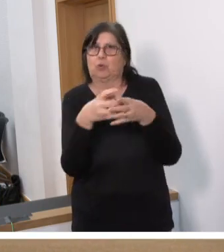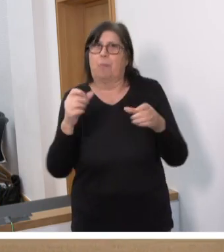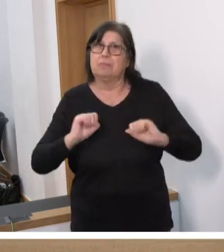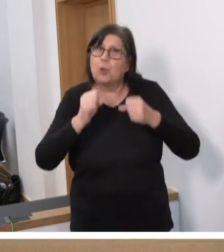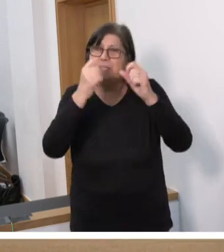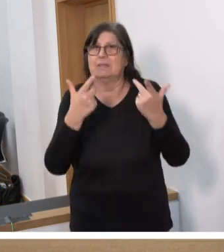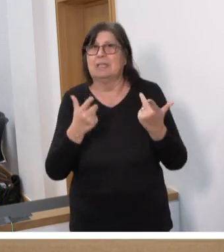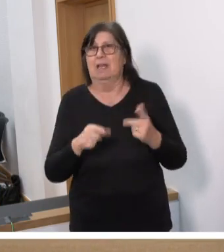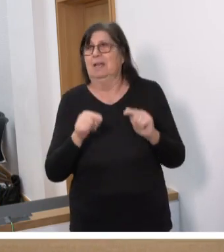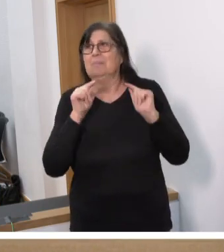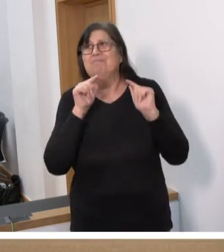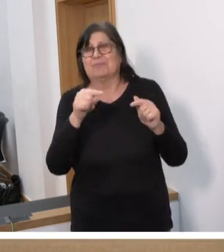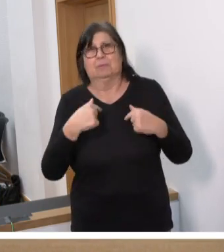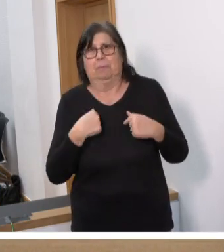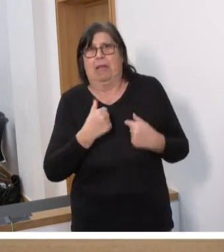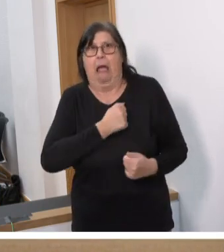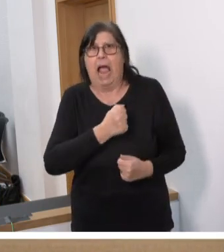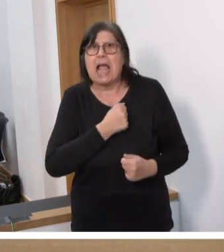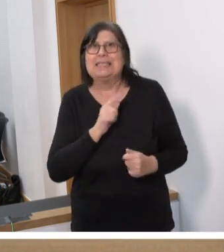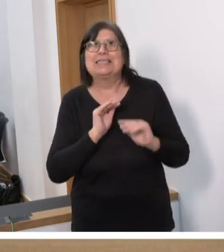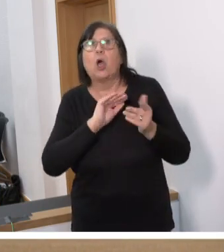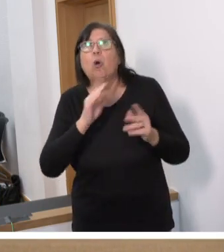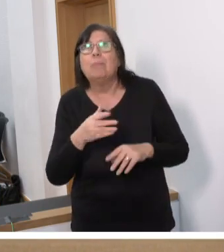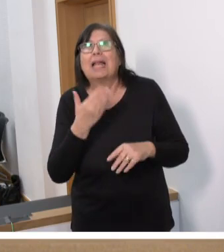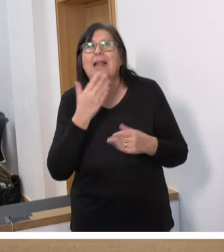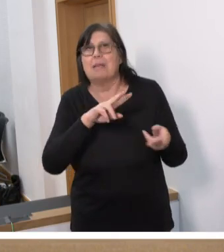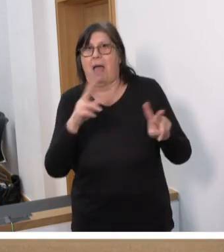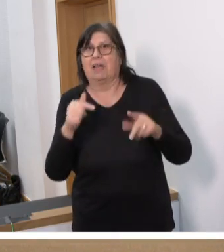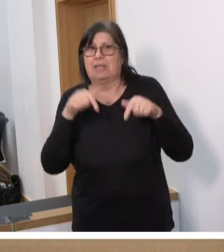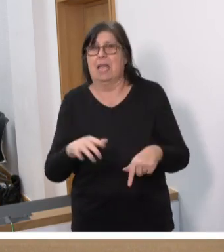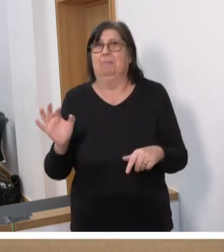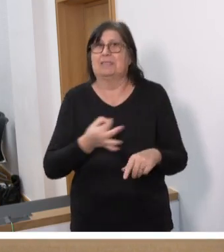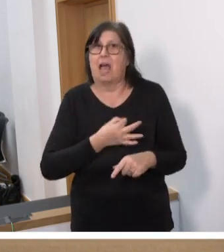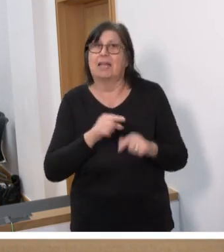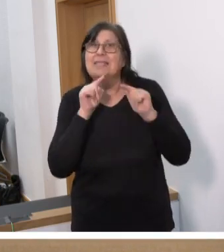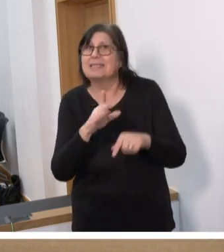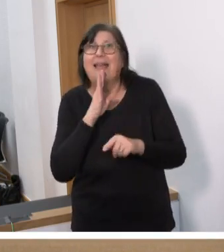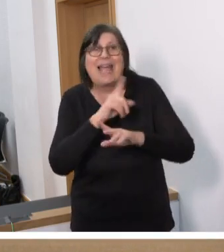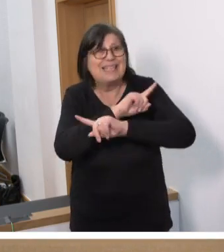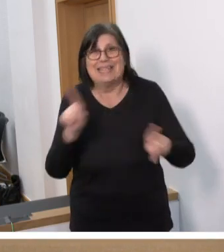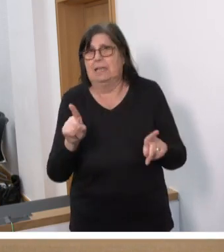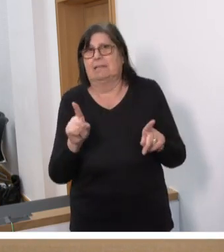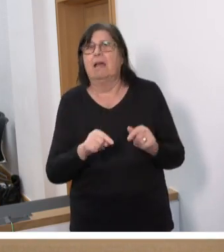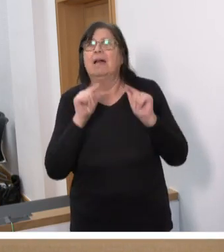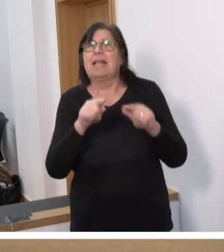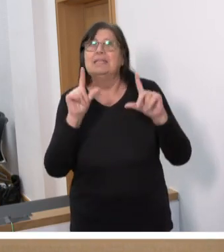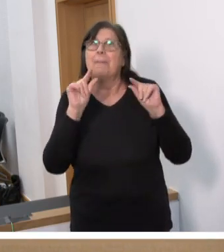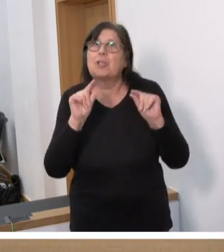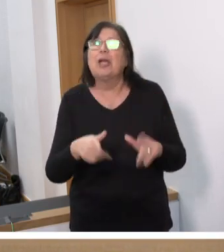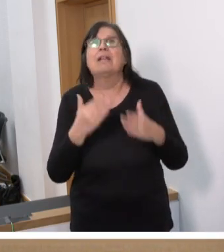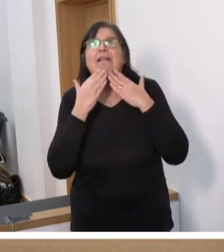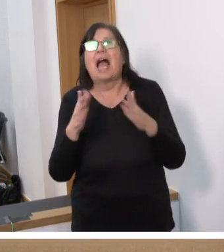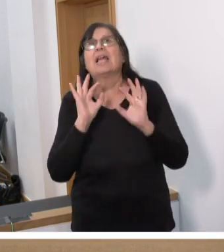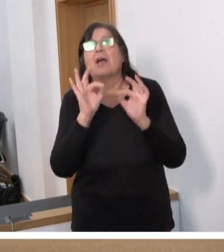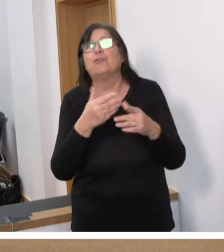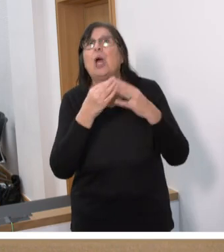verehrten Damen und Herren, dann ist mir bange um den Klimawandel im Saarland, meine sehr verehrten Damen und Herren. Das reicht nicht. Das heißt, danke für nichts,